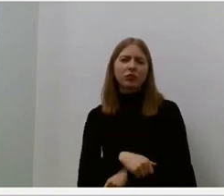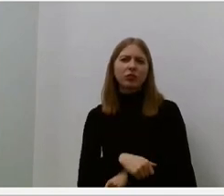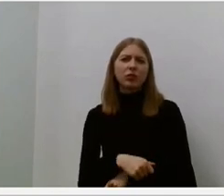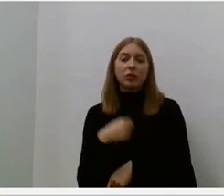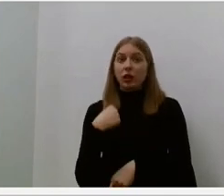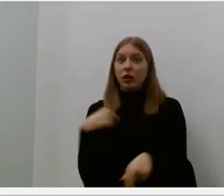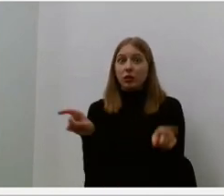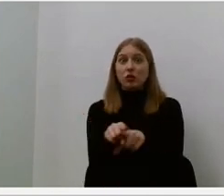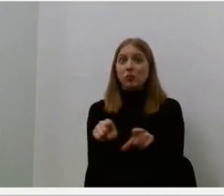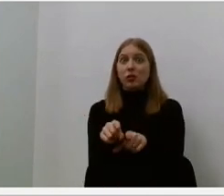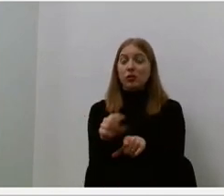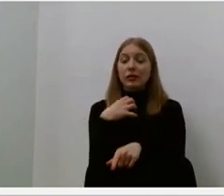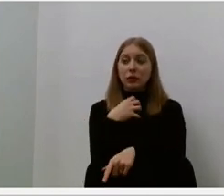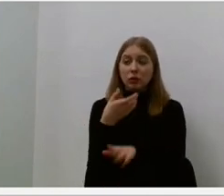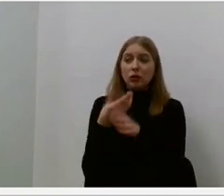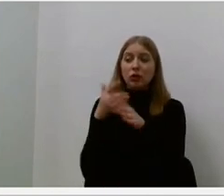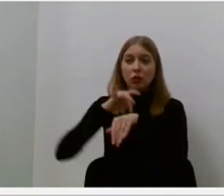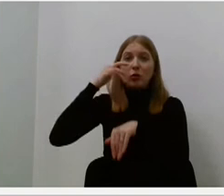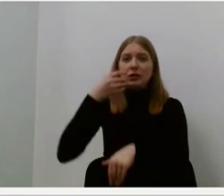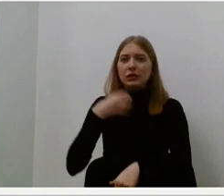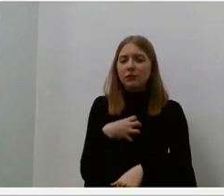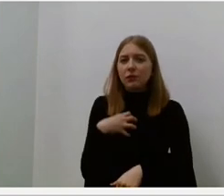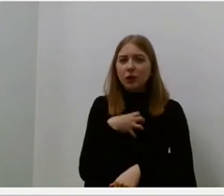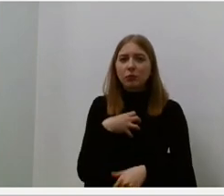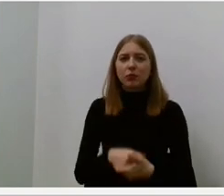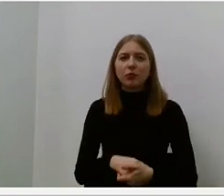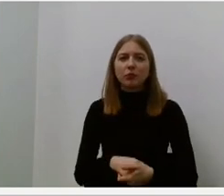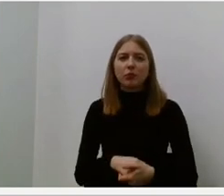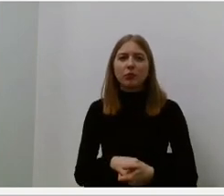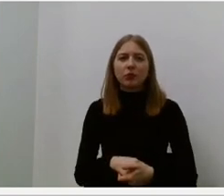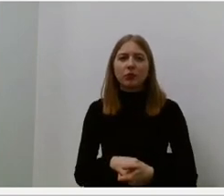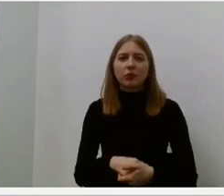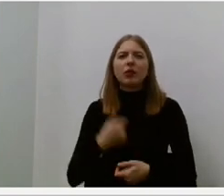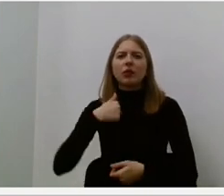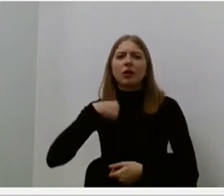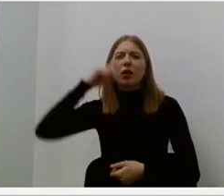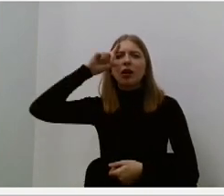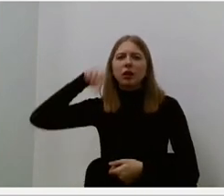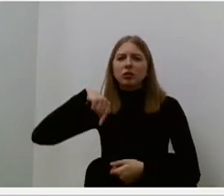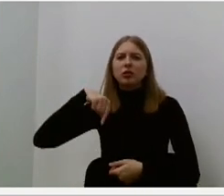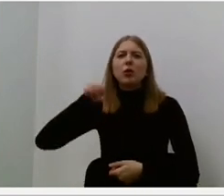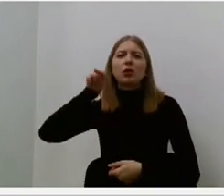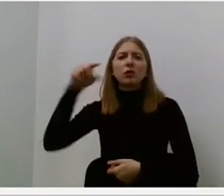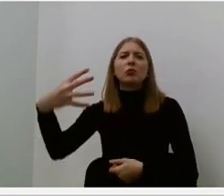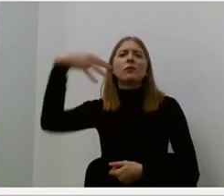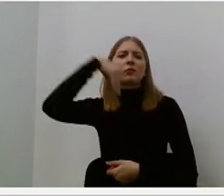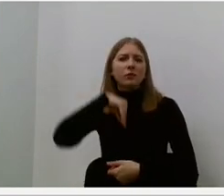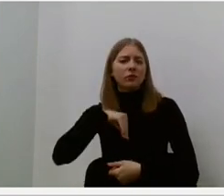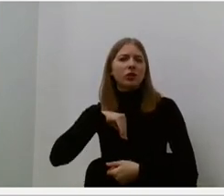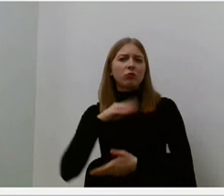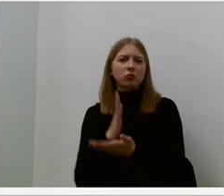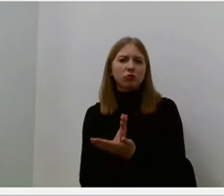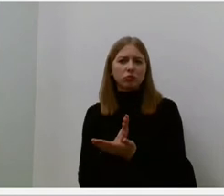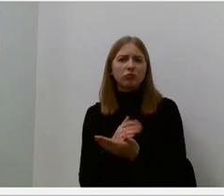galo svarbi. Iš dalies kiek palengvėjo, nežinau, kad tu esi manęs dalis ir mano nebuvimas nebuvo visiškai